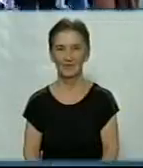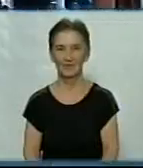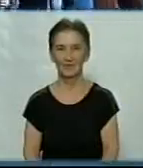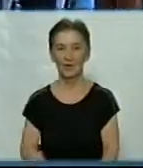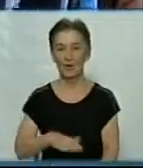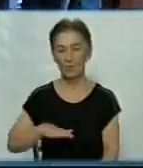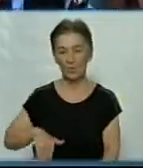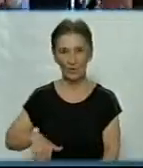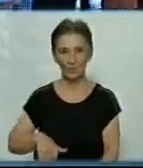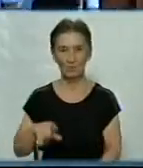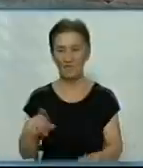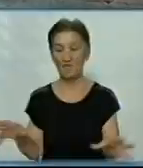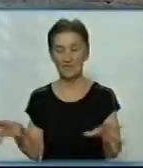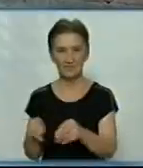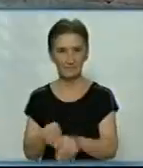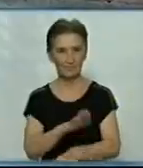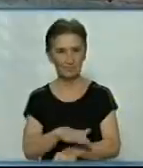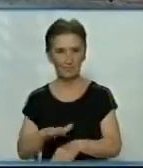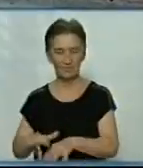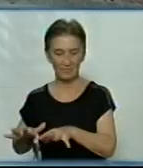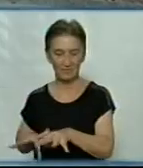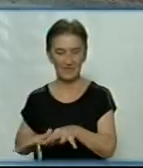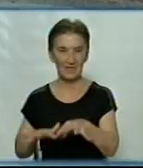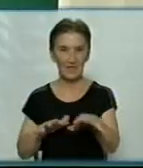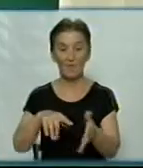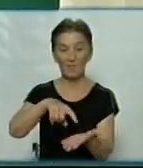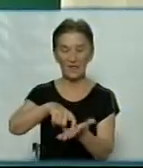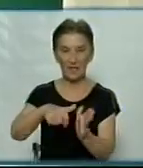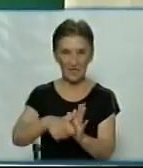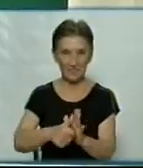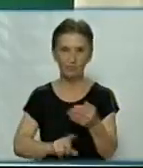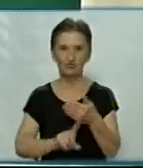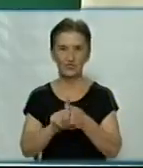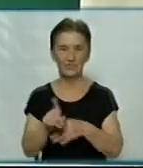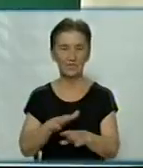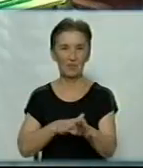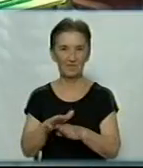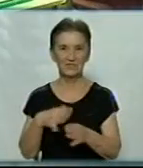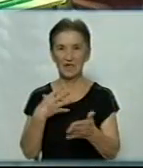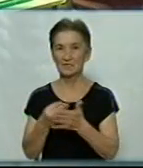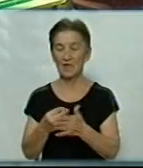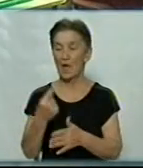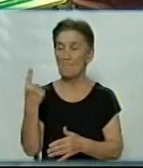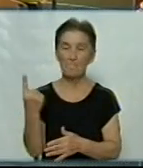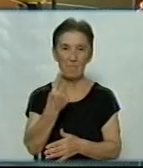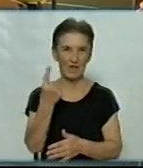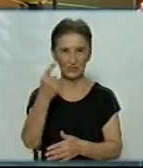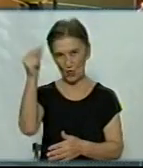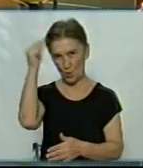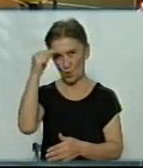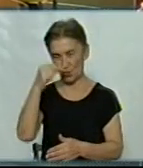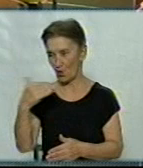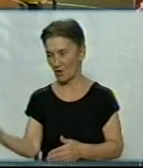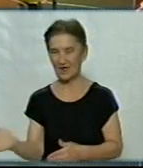Потому вчителька разом з дітьми йде до приміщення молодшої школи. У класі починає проводити свій та їхній перший урок. «Тож